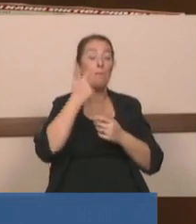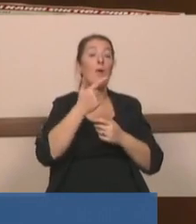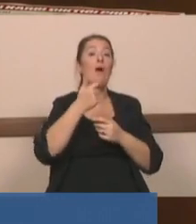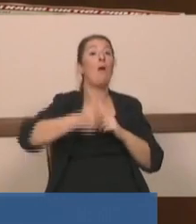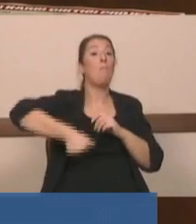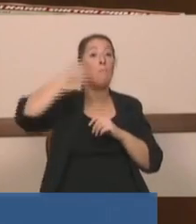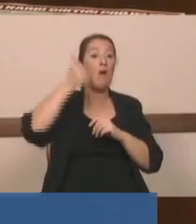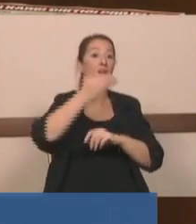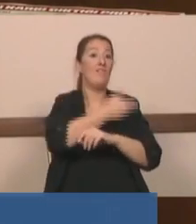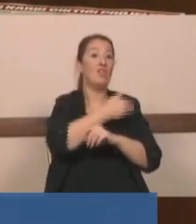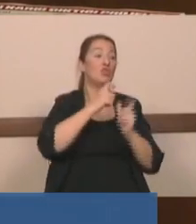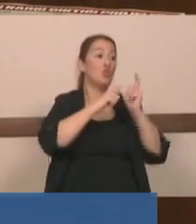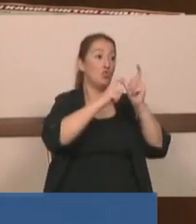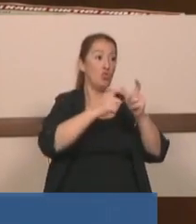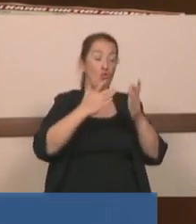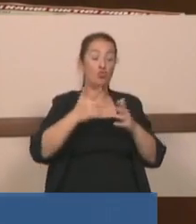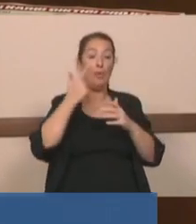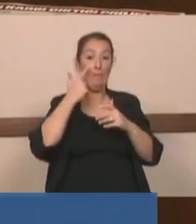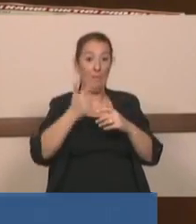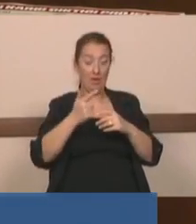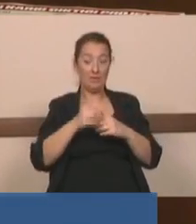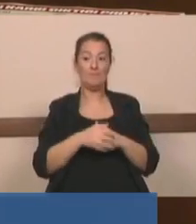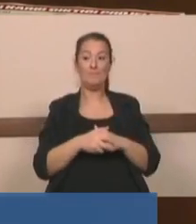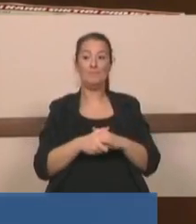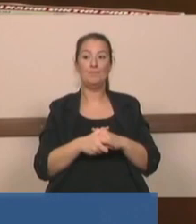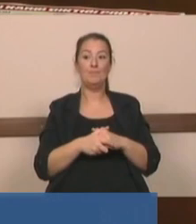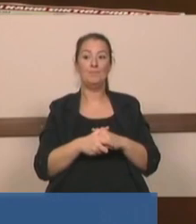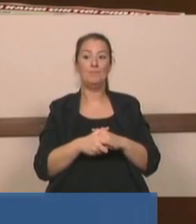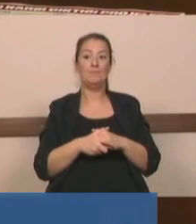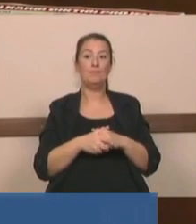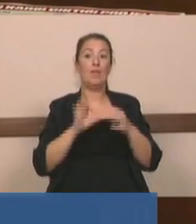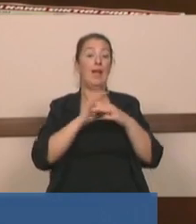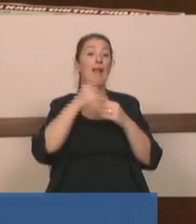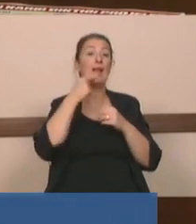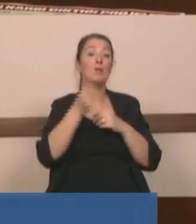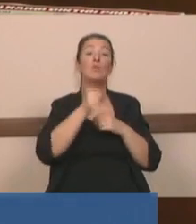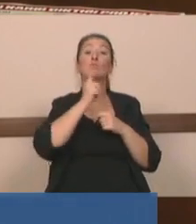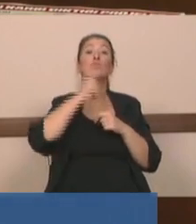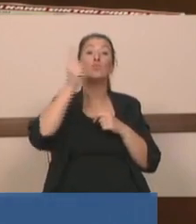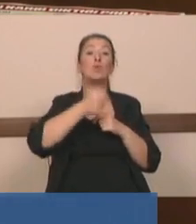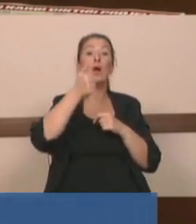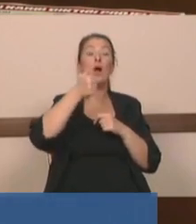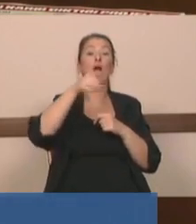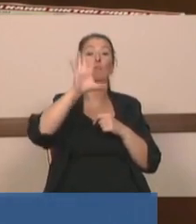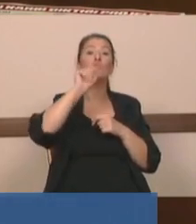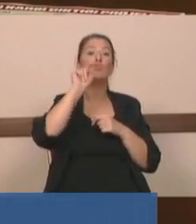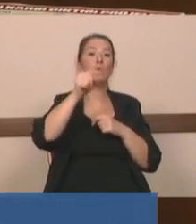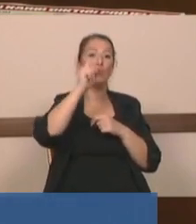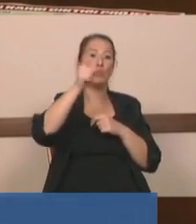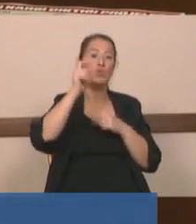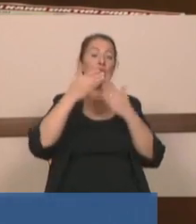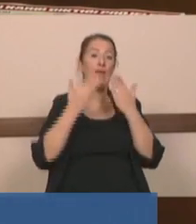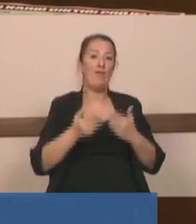sormuş. Evet bakanlık halka sormuş. Ne diyor? Yüzde altmış nokta doksan dokuz. Evet.